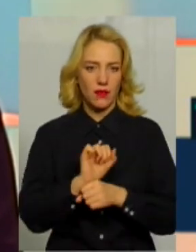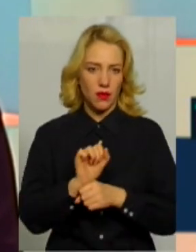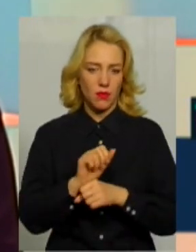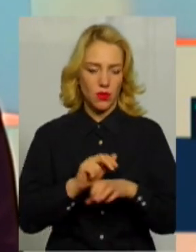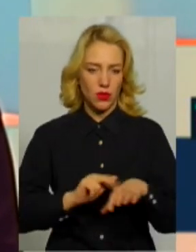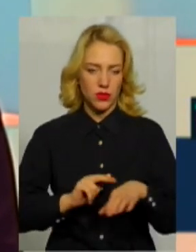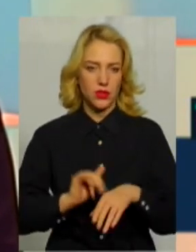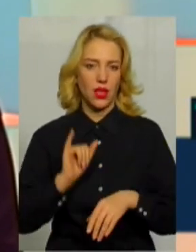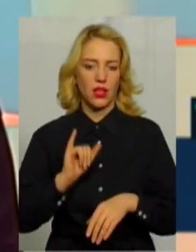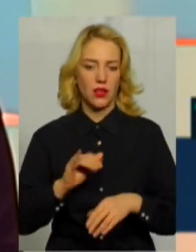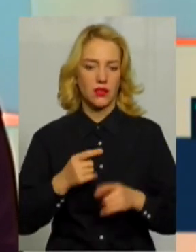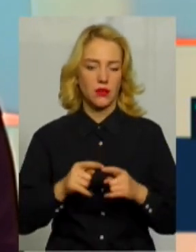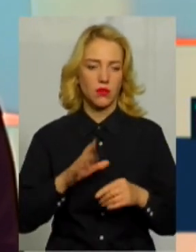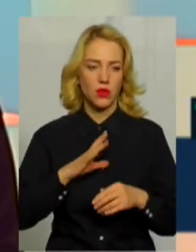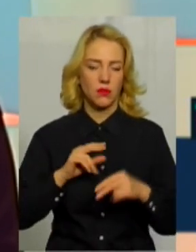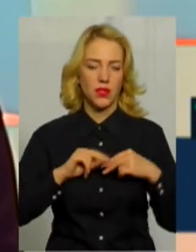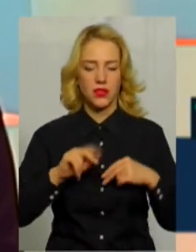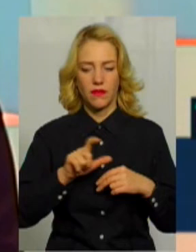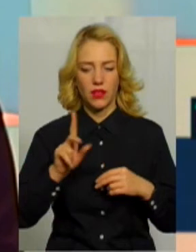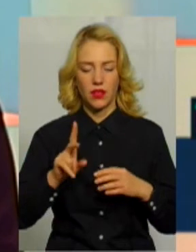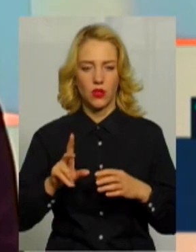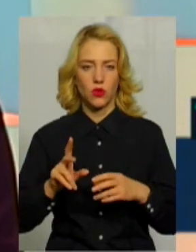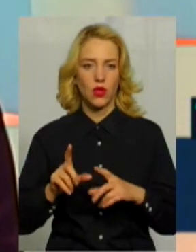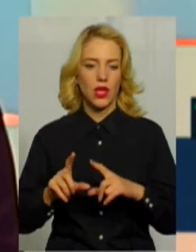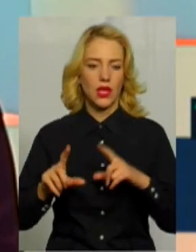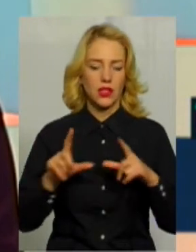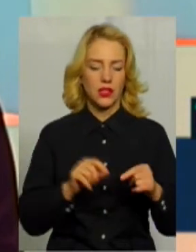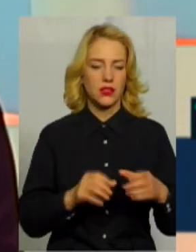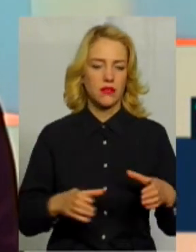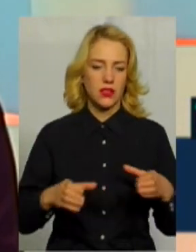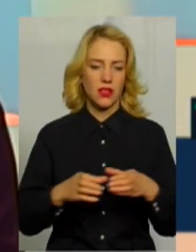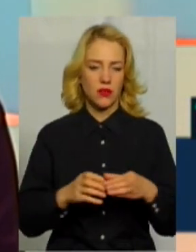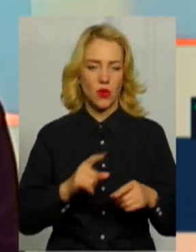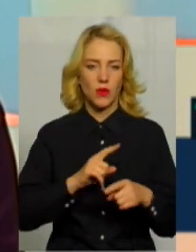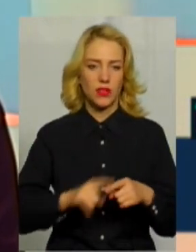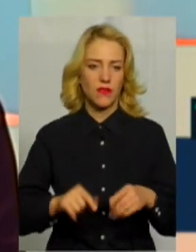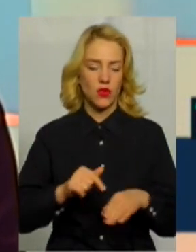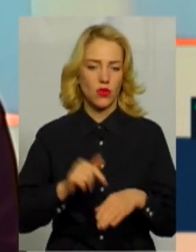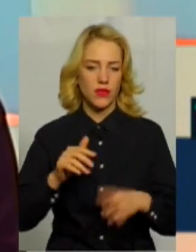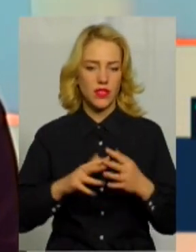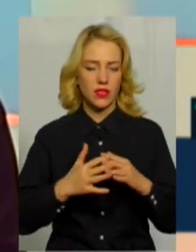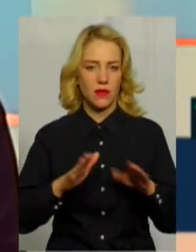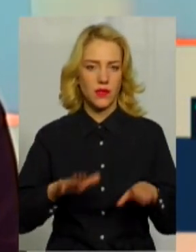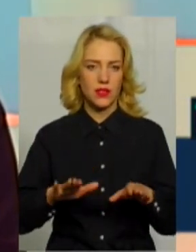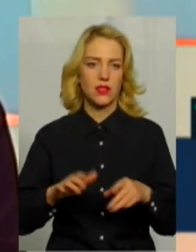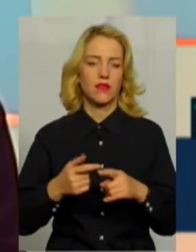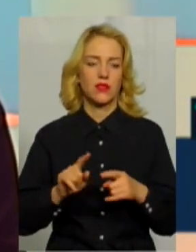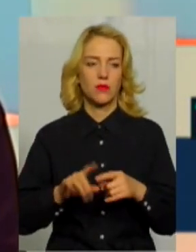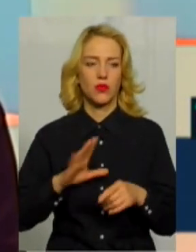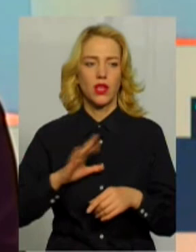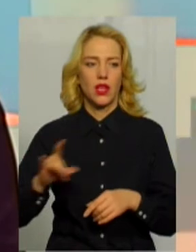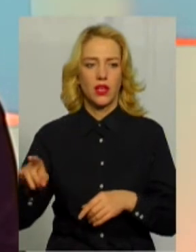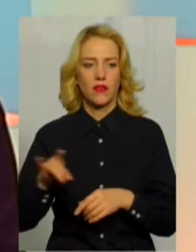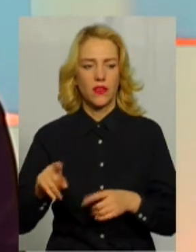були наші працівники, які їздять в складі груп реагування патрульної поліції в сільській місцевості, це були і працівники ювенальної